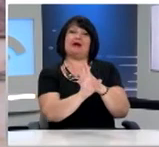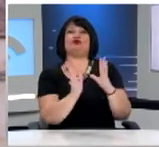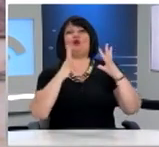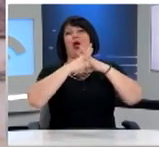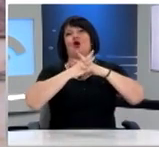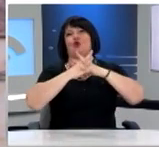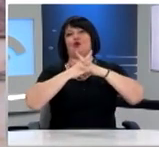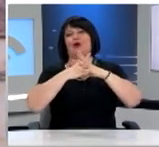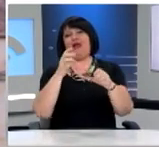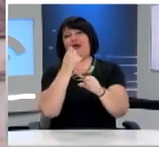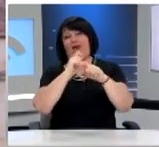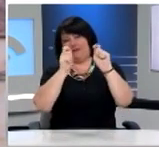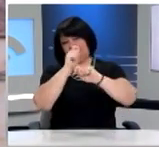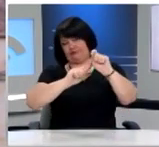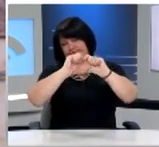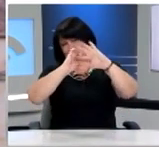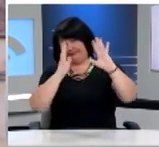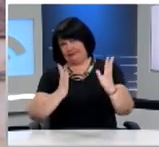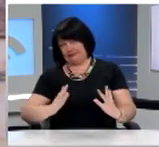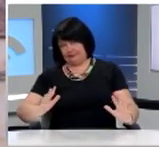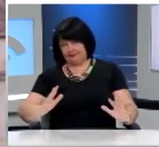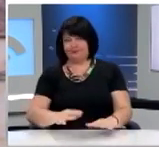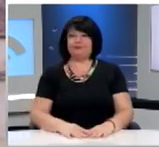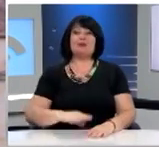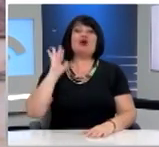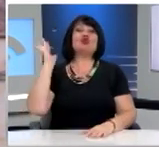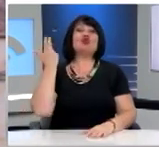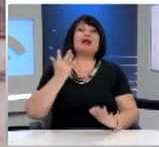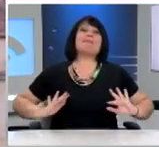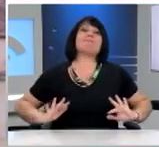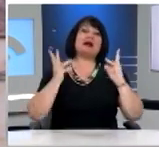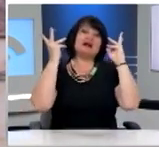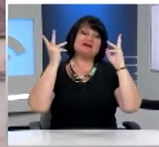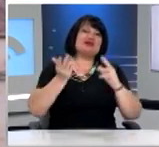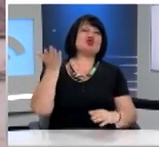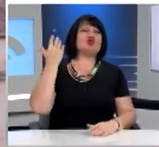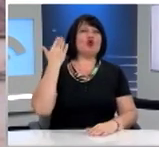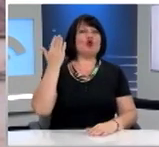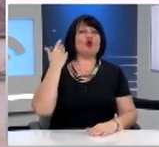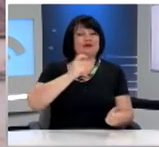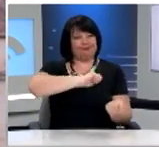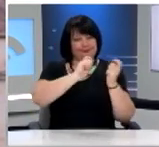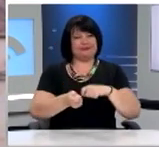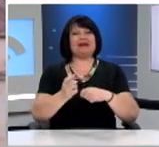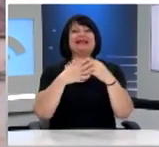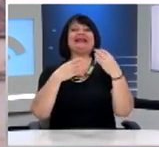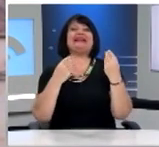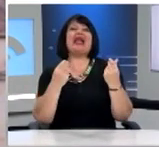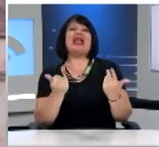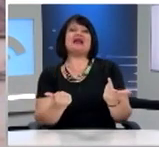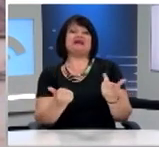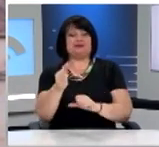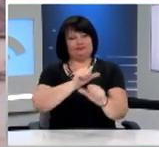εκείνη την εποχή Η επανάσταση που έγινε Και άλλαξε και την τέχνη Και την